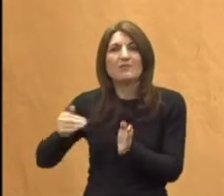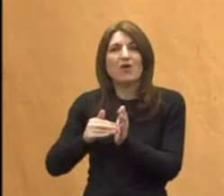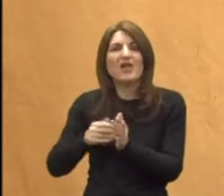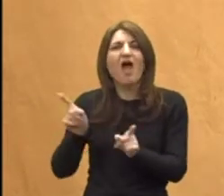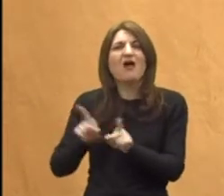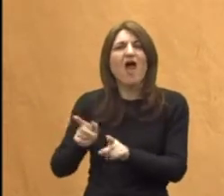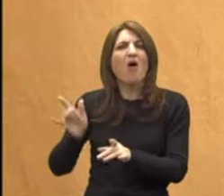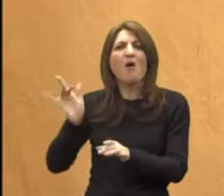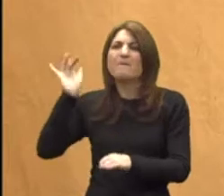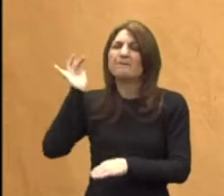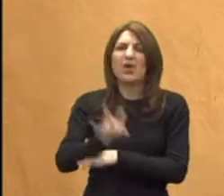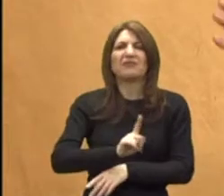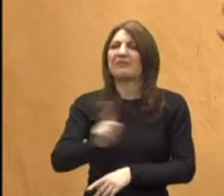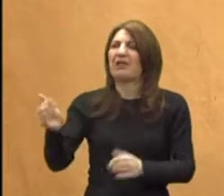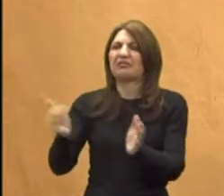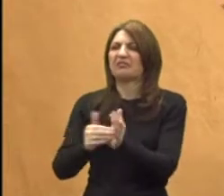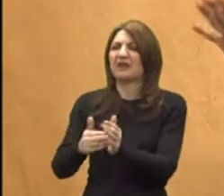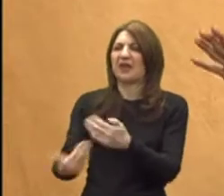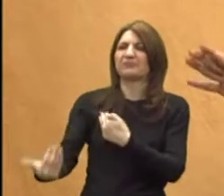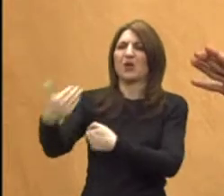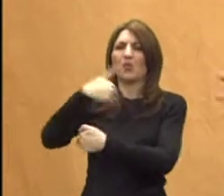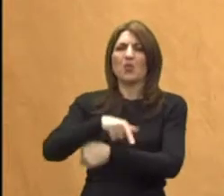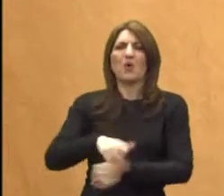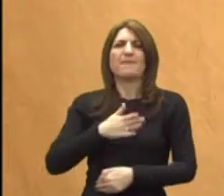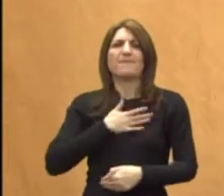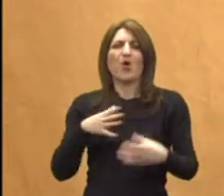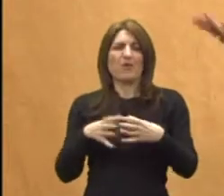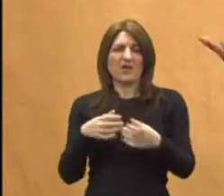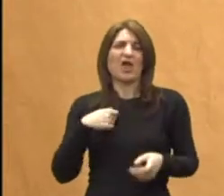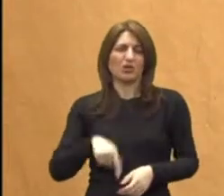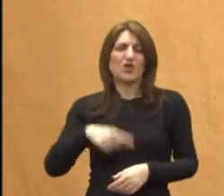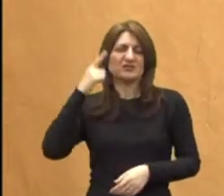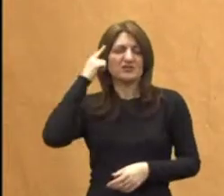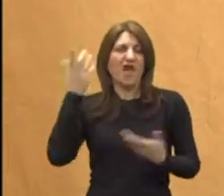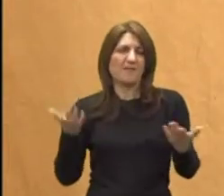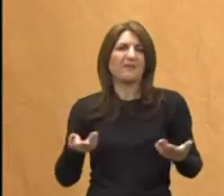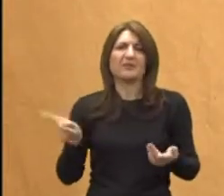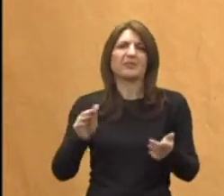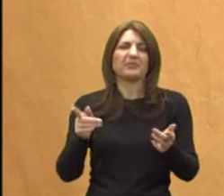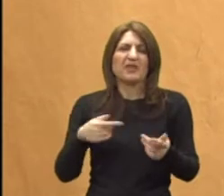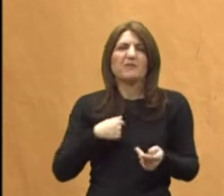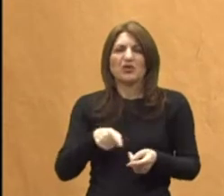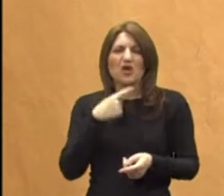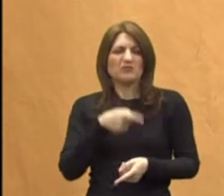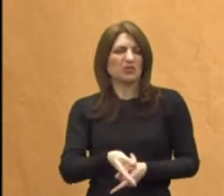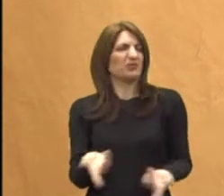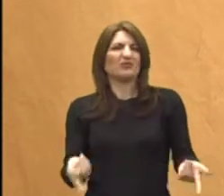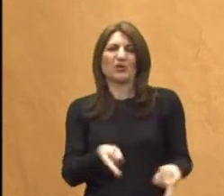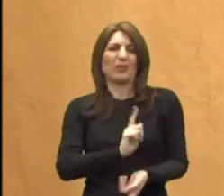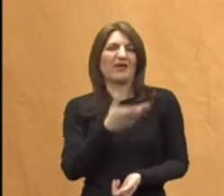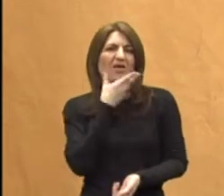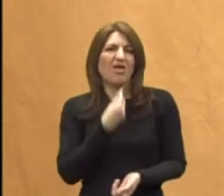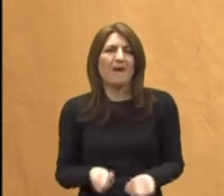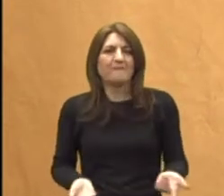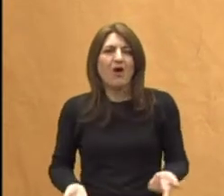da njihovo djete bude sa takvim djetetom. Mislim, vi ne trebate to meni podvojiti, ja to znam jer mi to svi znademo i čitamo i osuđujemo. Takve roditelje.